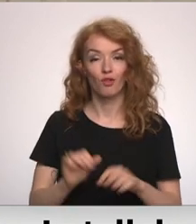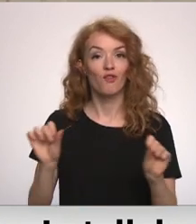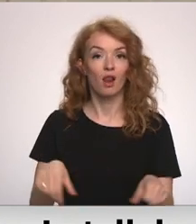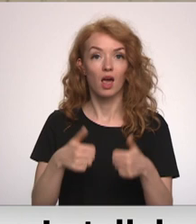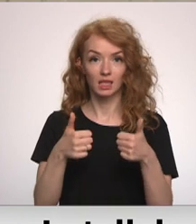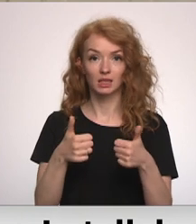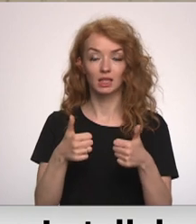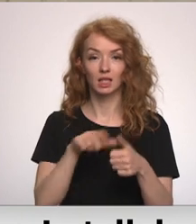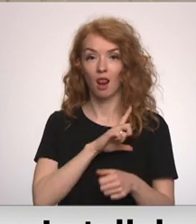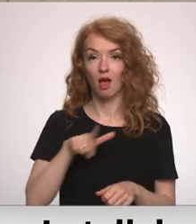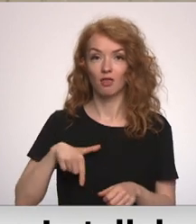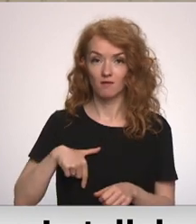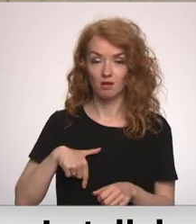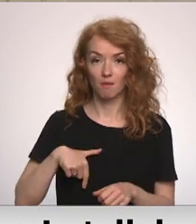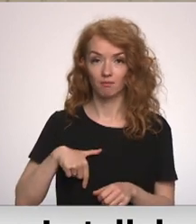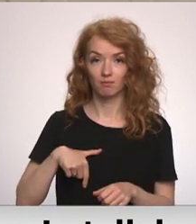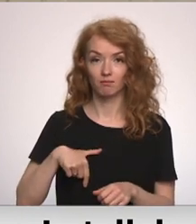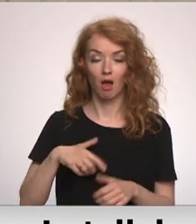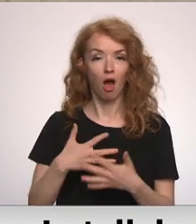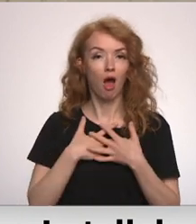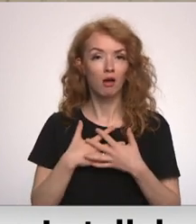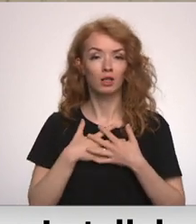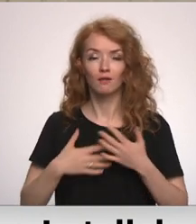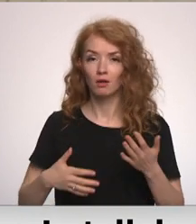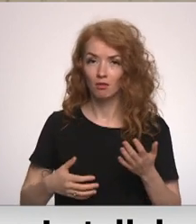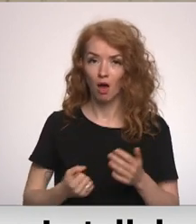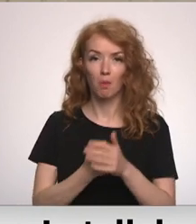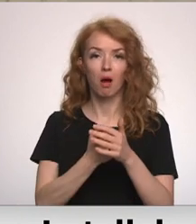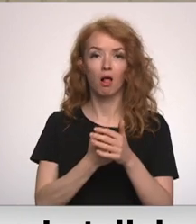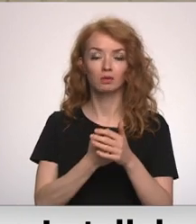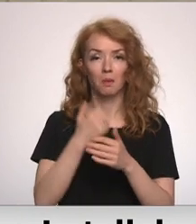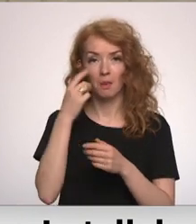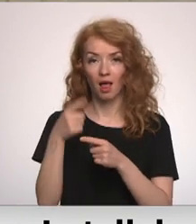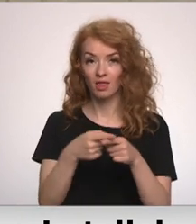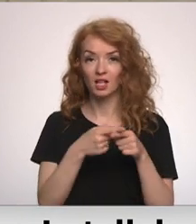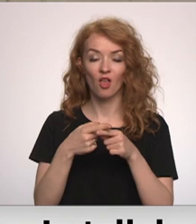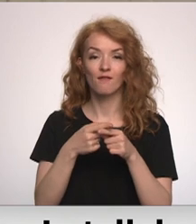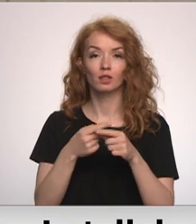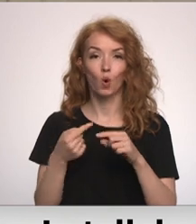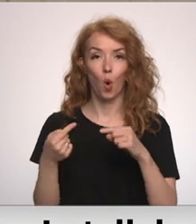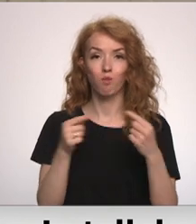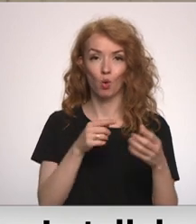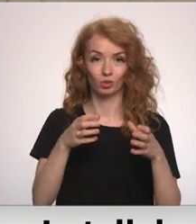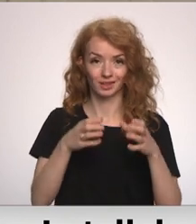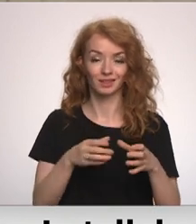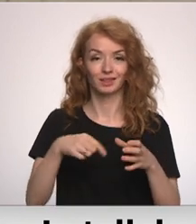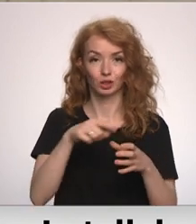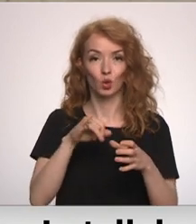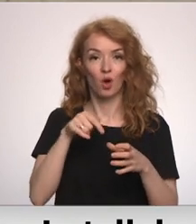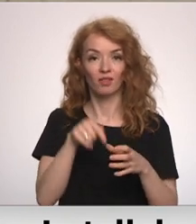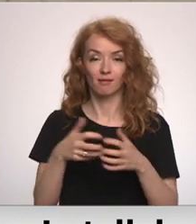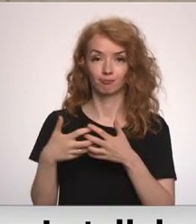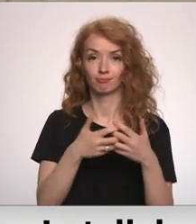Vienlaikus Latvija aktīvi atbalsta Baltkrievijas opozīciju, tās cīņā par